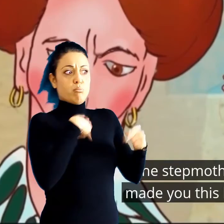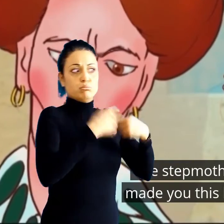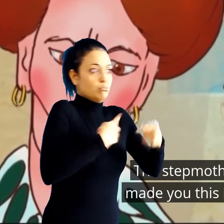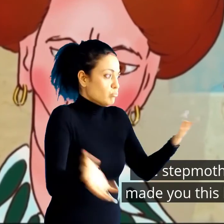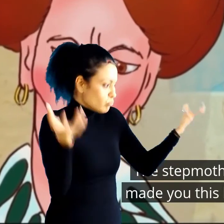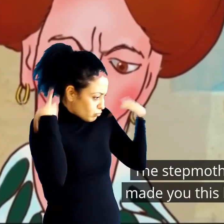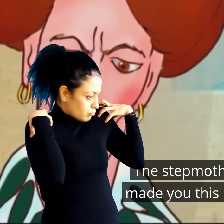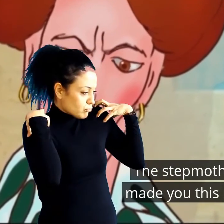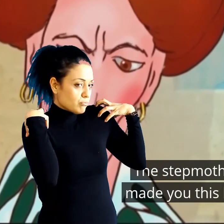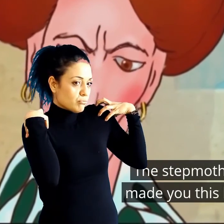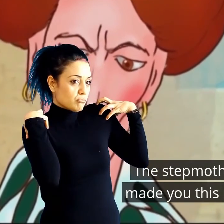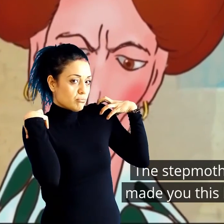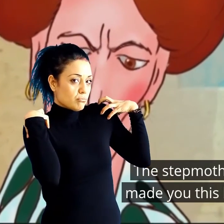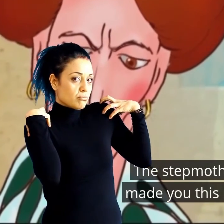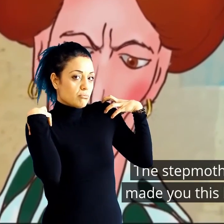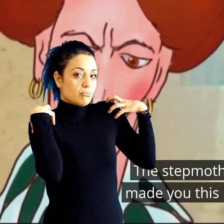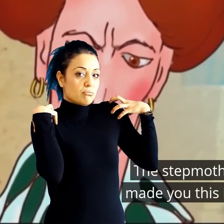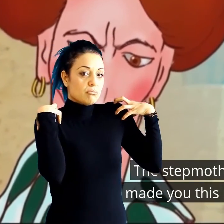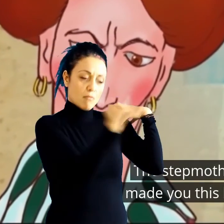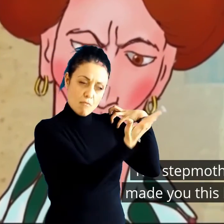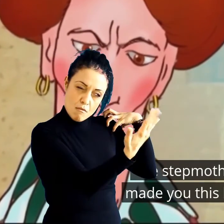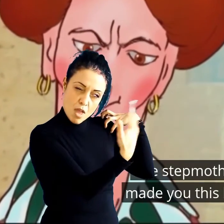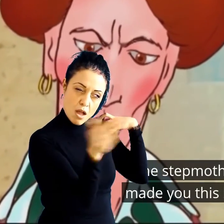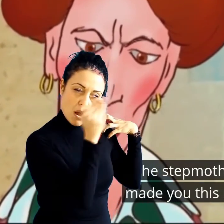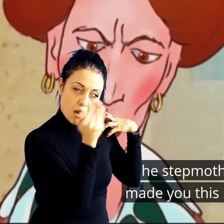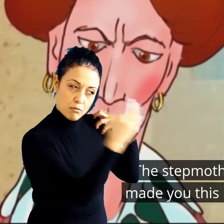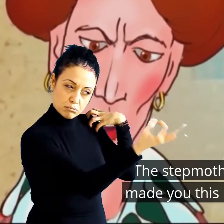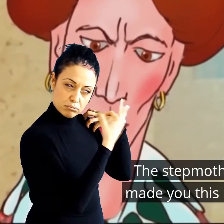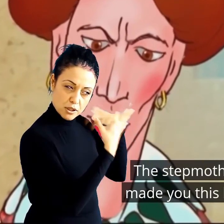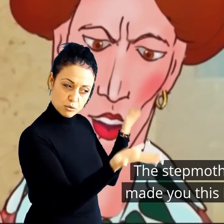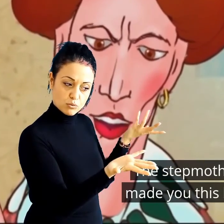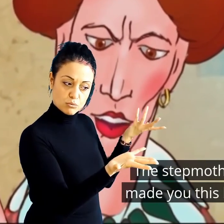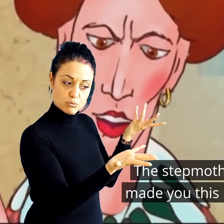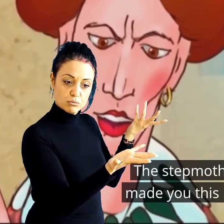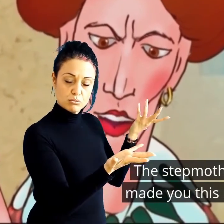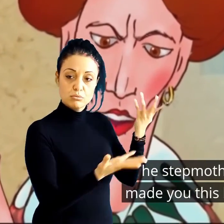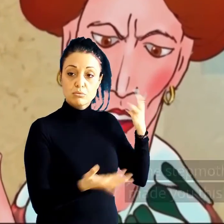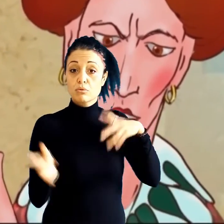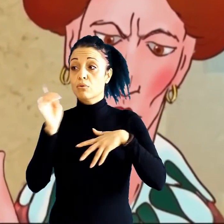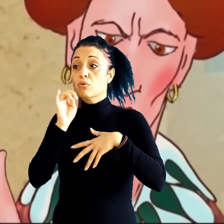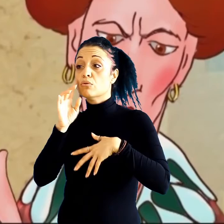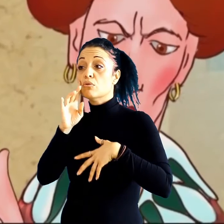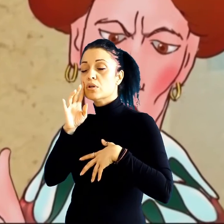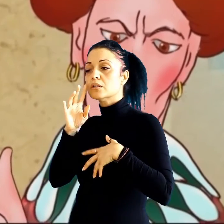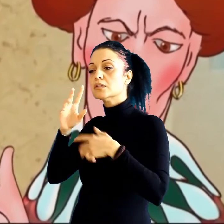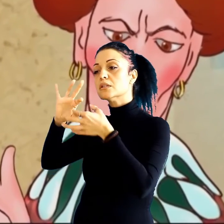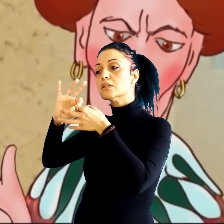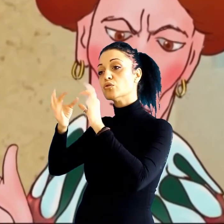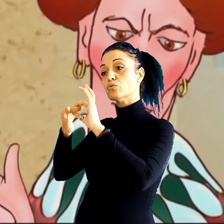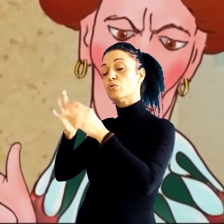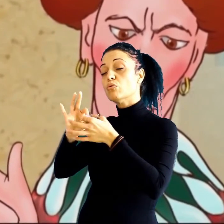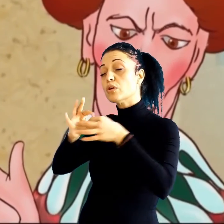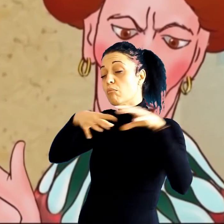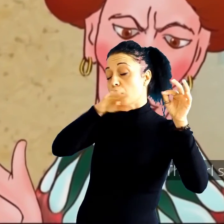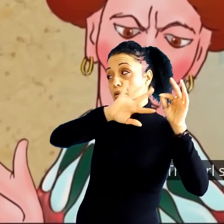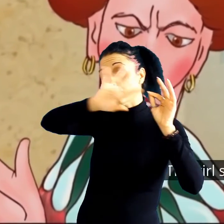«Кој ти направи, мори, кучке од устата да ти паѓаат алтани? Брзо да ми кажеш